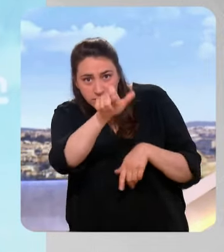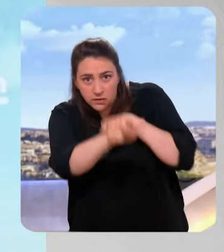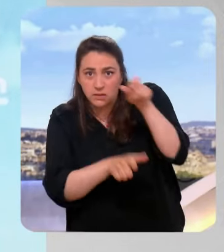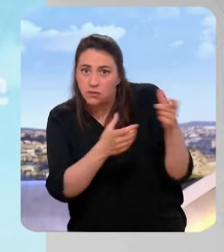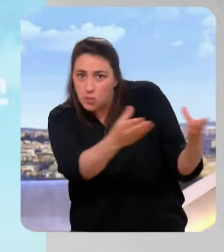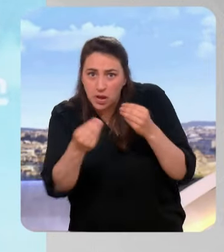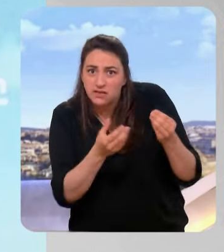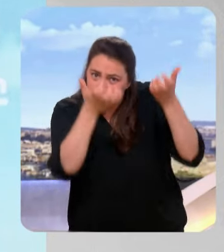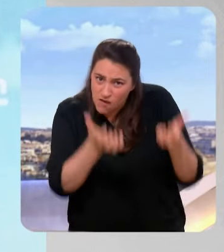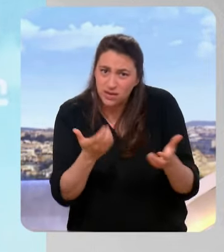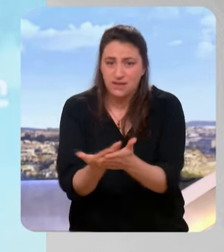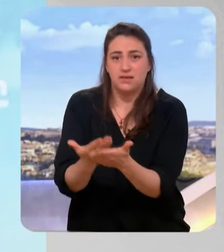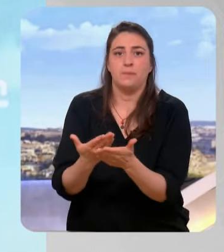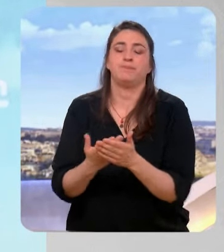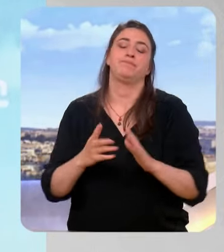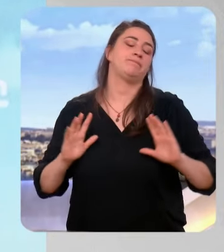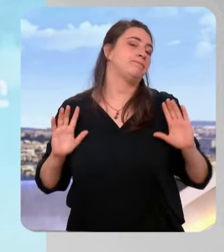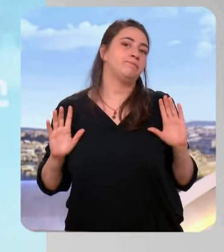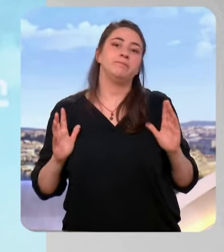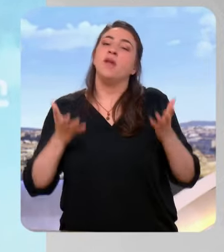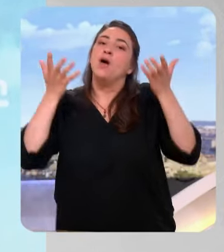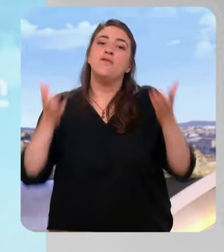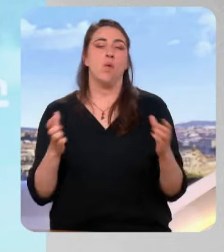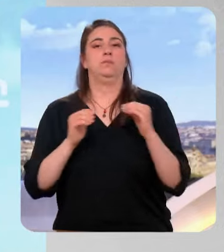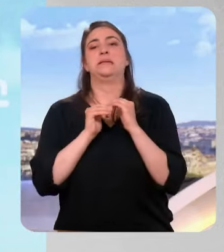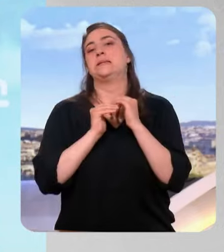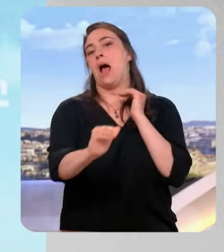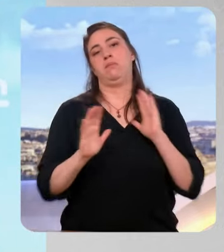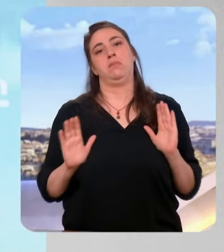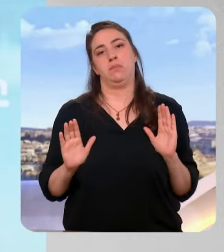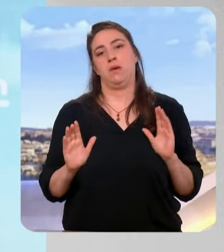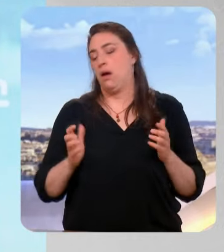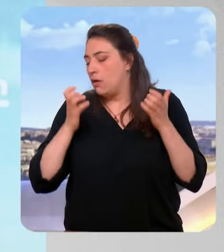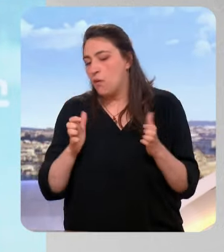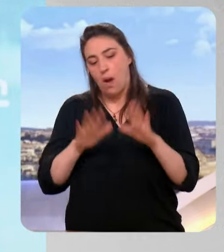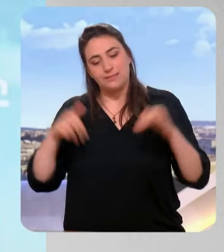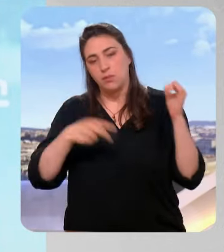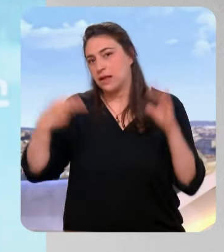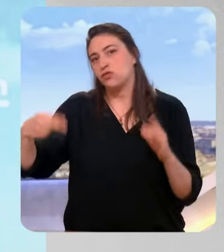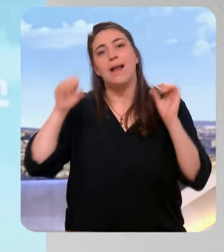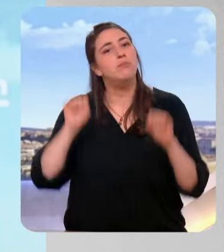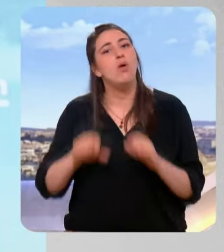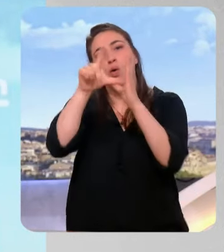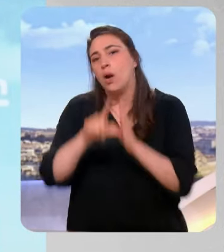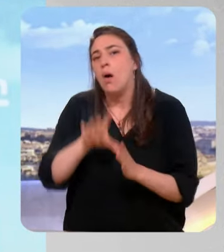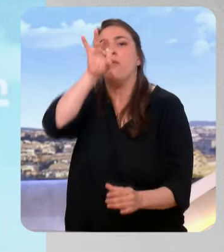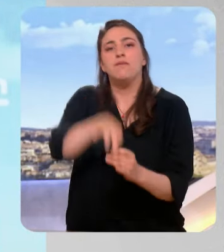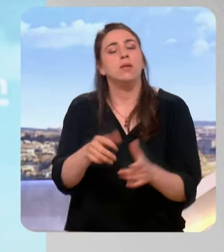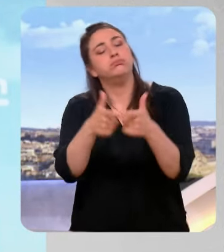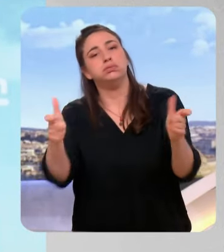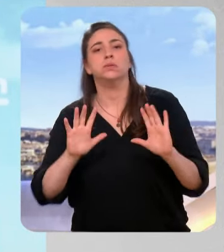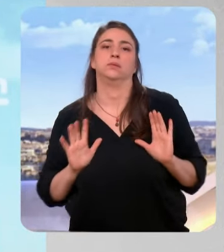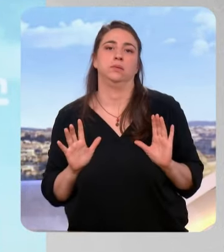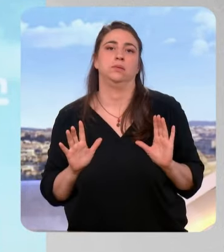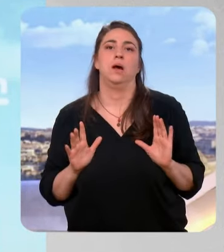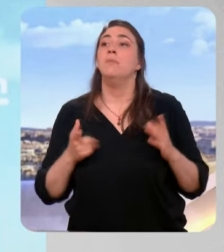ce qu veulent, c de la stabilité, c'est-à une Assemblée nationale qui est capable de s'entendre, de créer des coalitions pour voter des lois, ça c'est la première chose, mais parallèlement, elle ne souhaite pas qu'une force